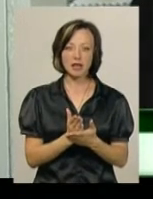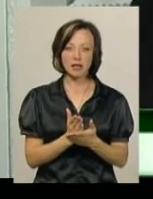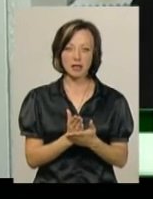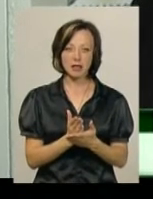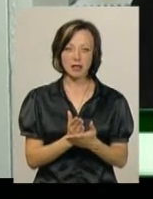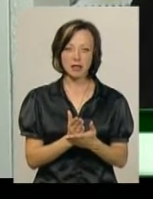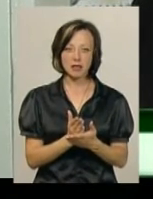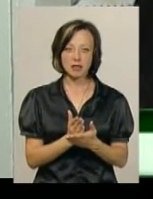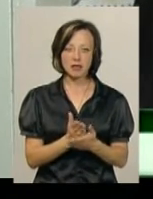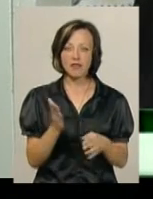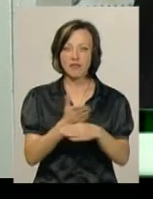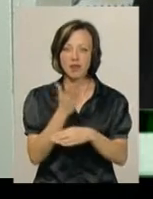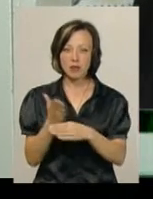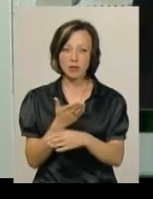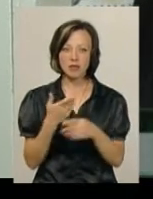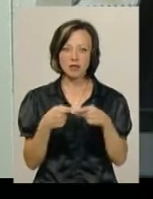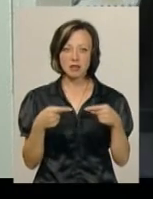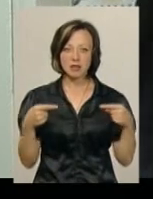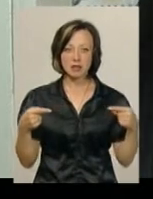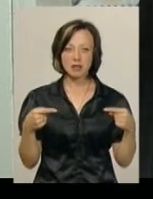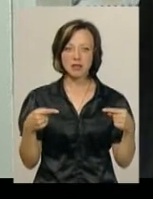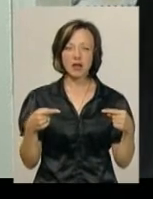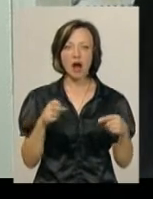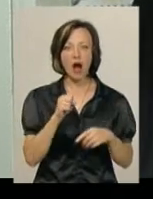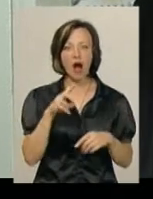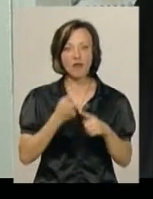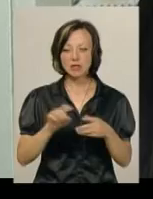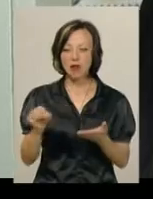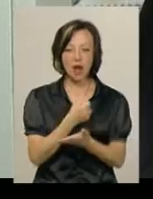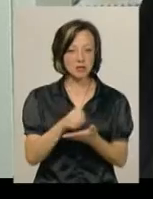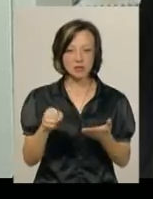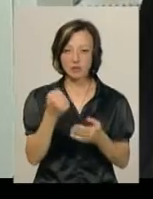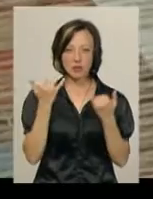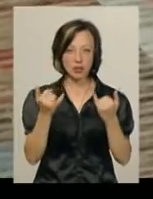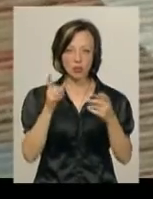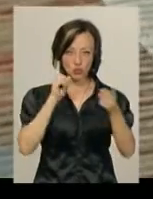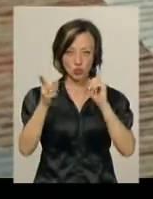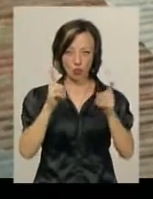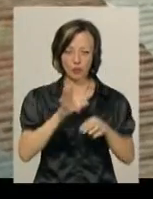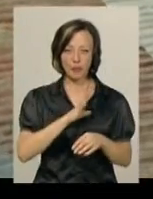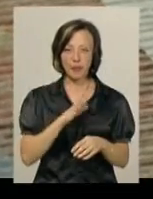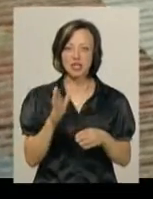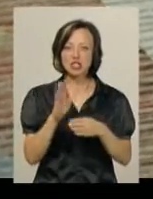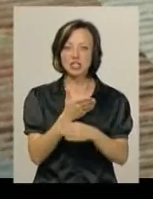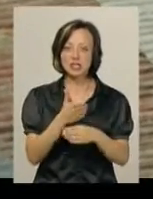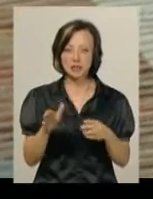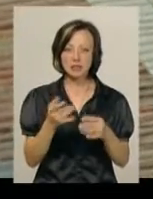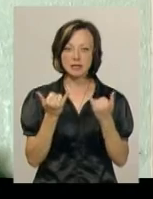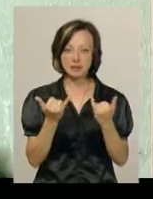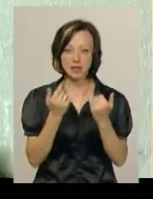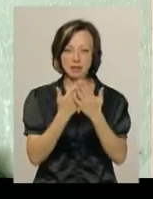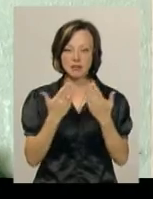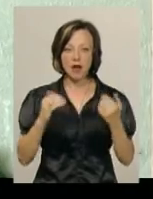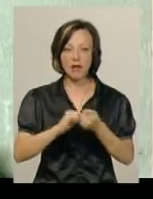і різні вироби такі декоративні, а от каси вони не бачили. Це для них був шок. Частина гобелені в майстрині зараз